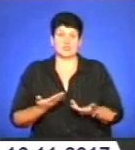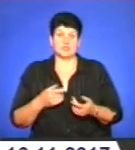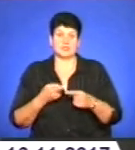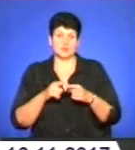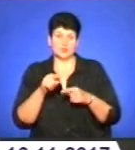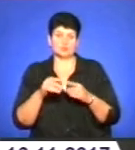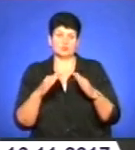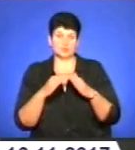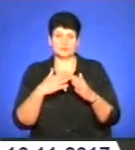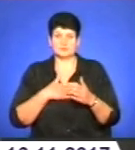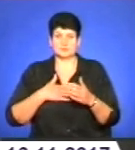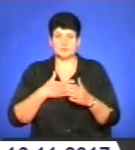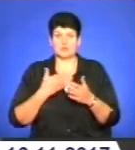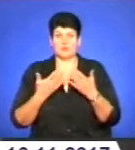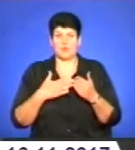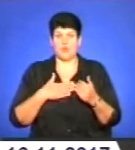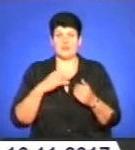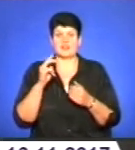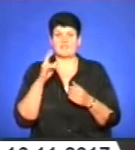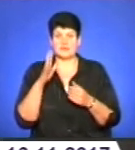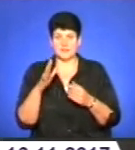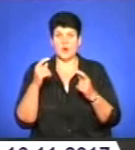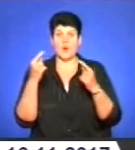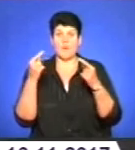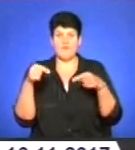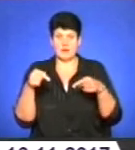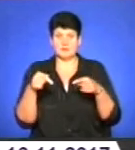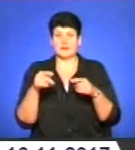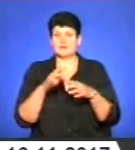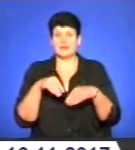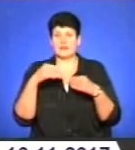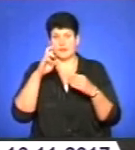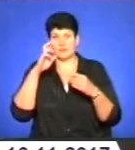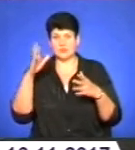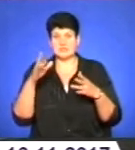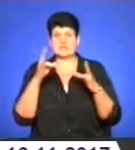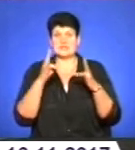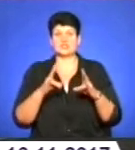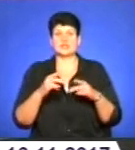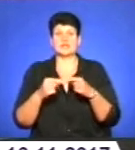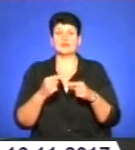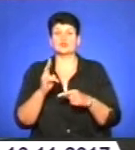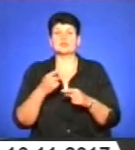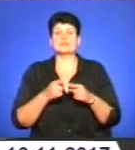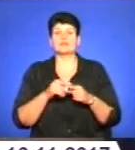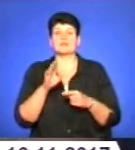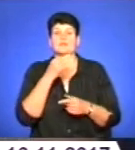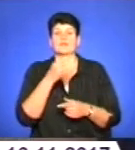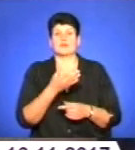непокоїть. Якщо моя квартира обвалиться і, не дай Бог, ще з трагічними наслідками, хто за це буде відповідати?